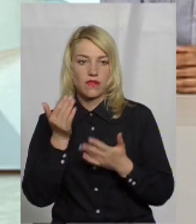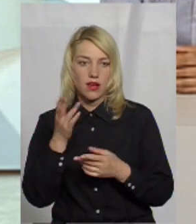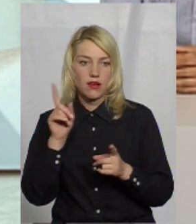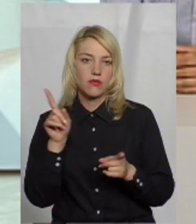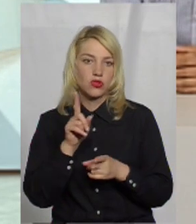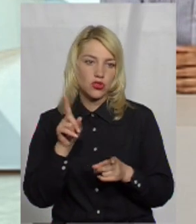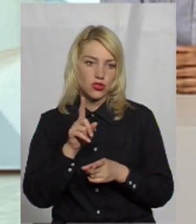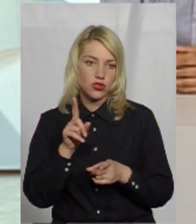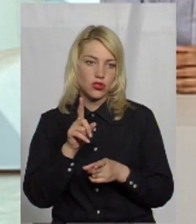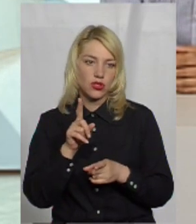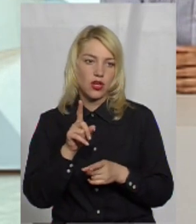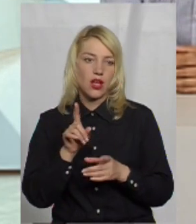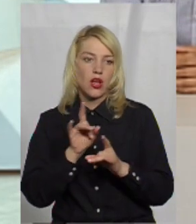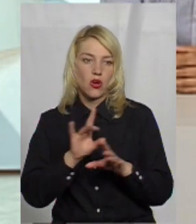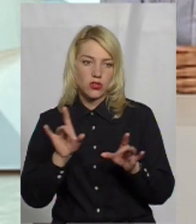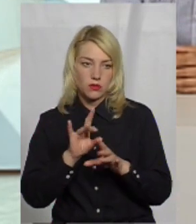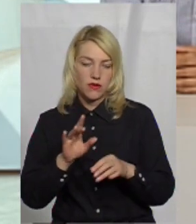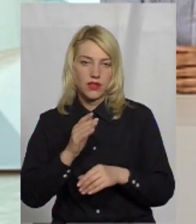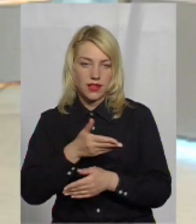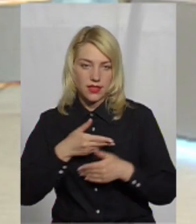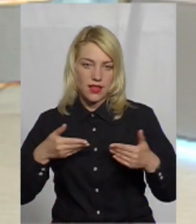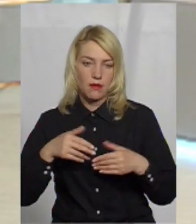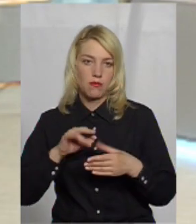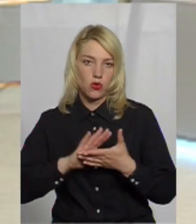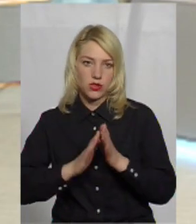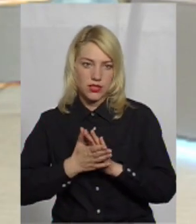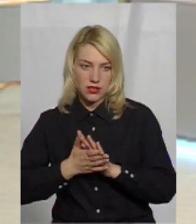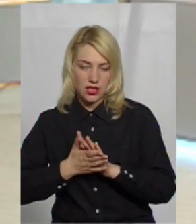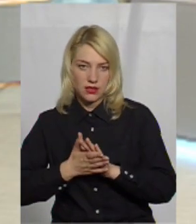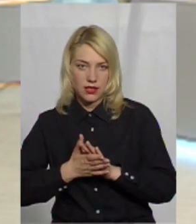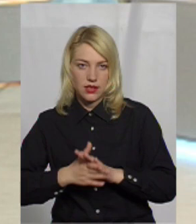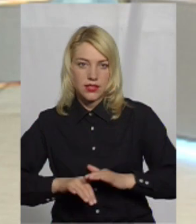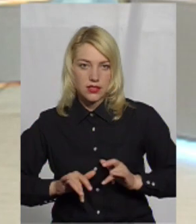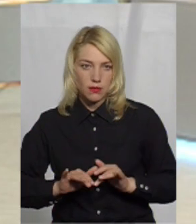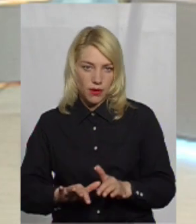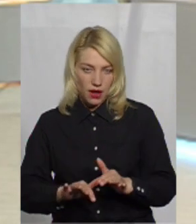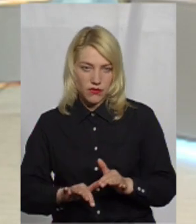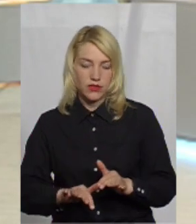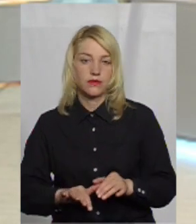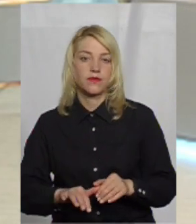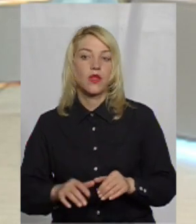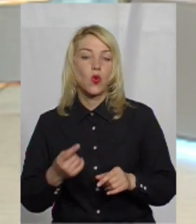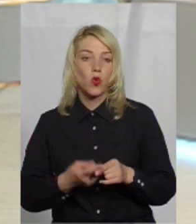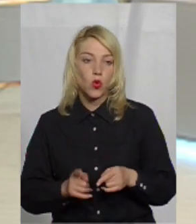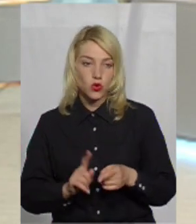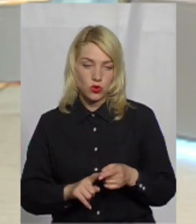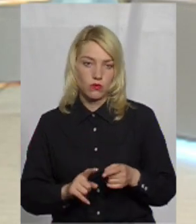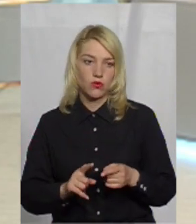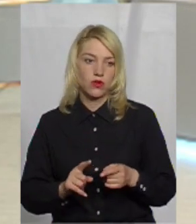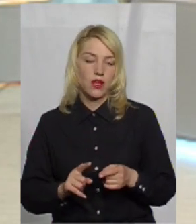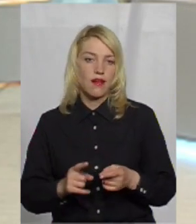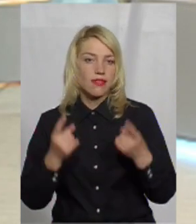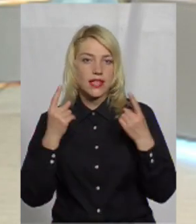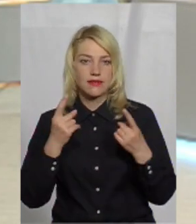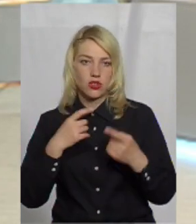за те, що розповіли нам про стан справ у цьому надзвичайно